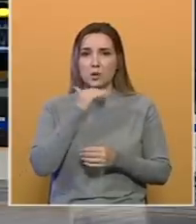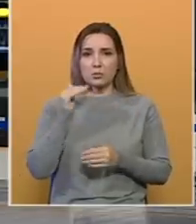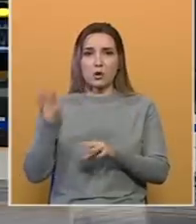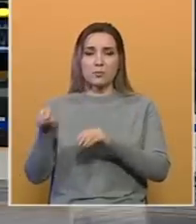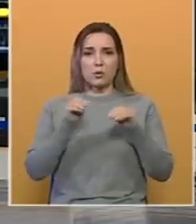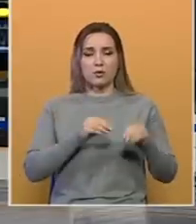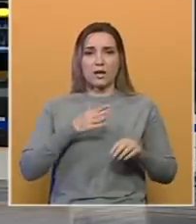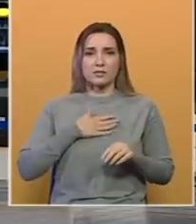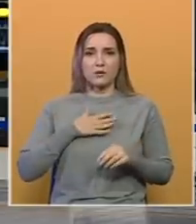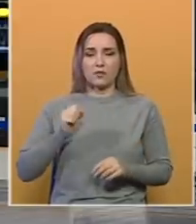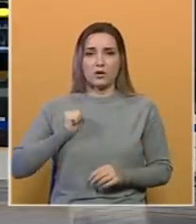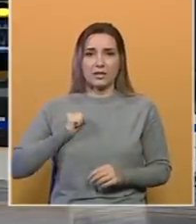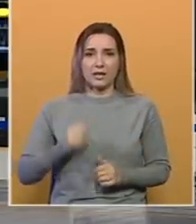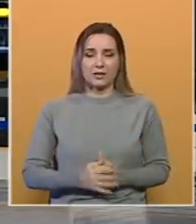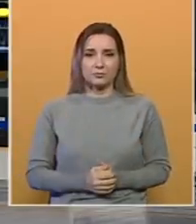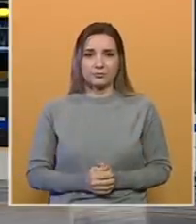potpuno povukla svoje vojnike.